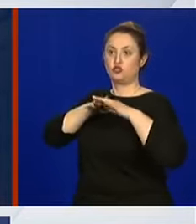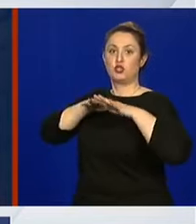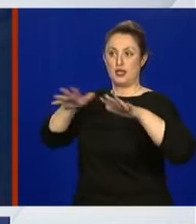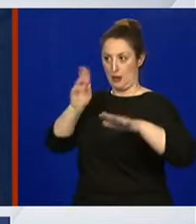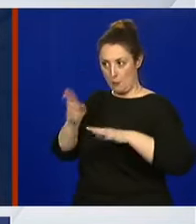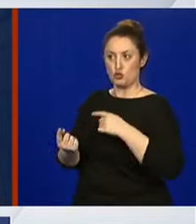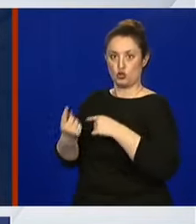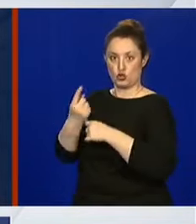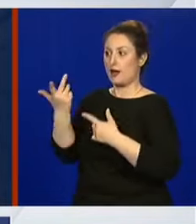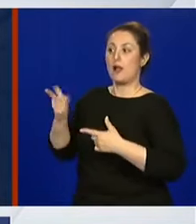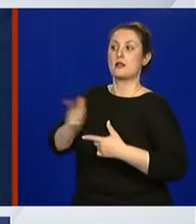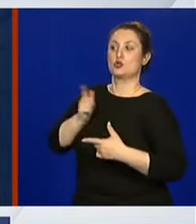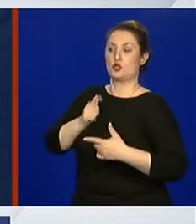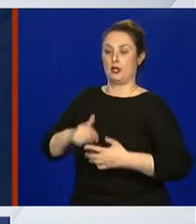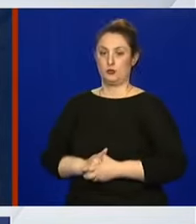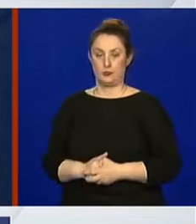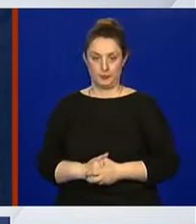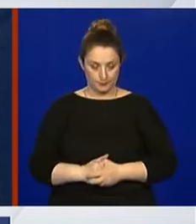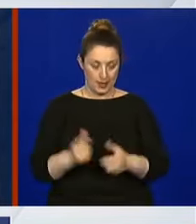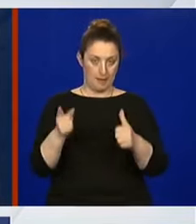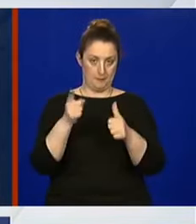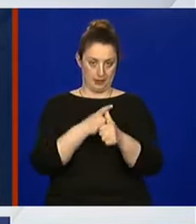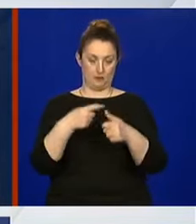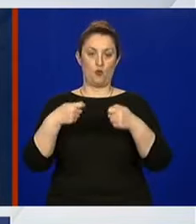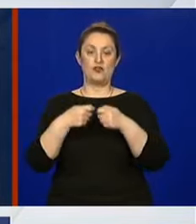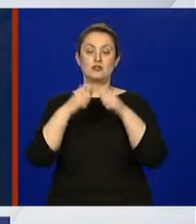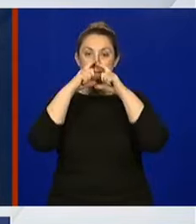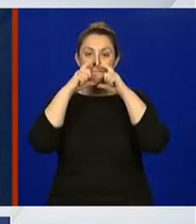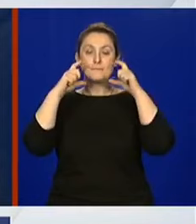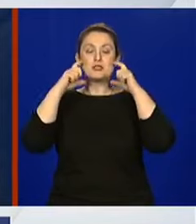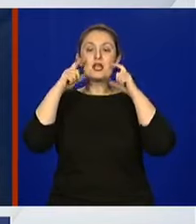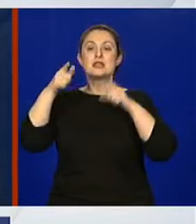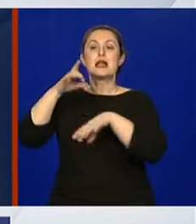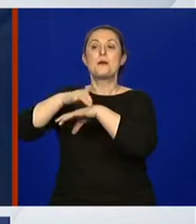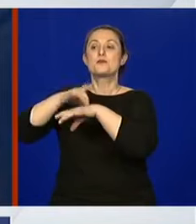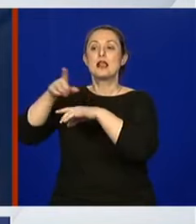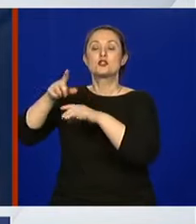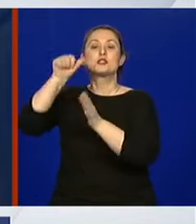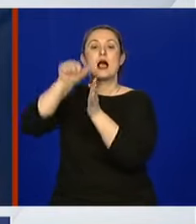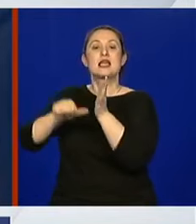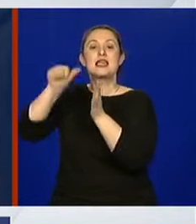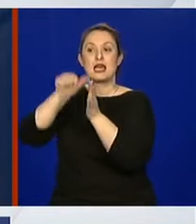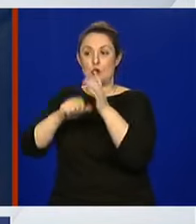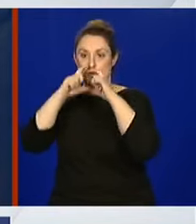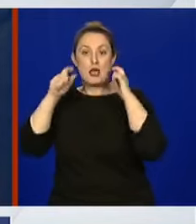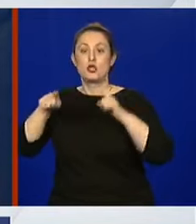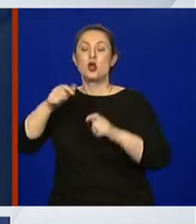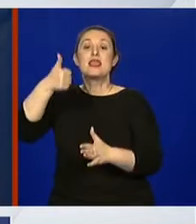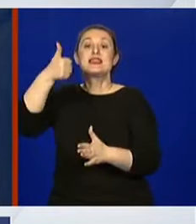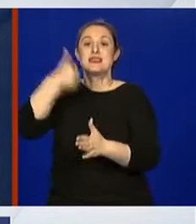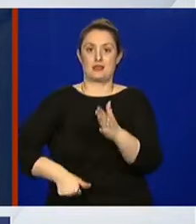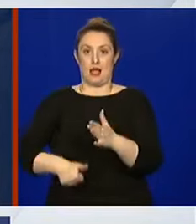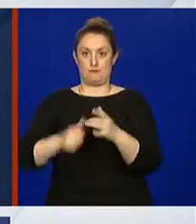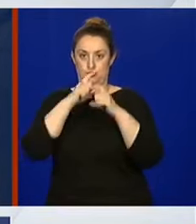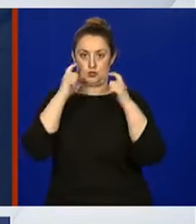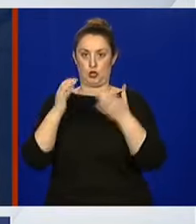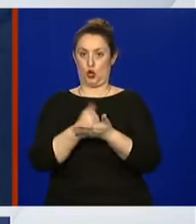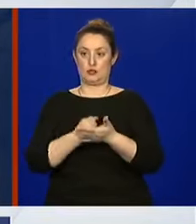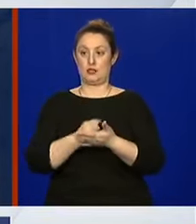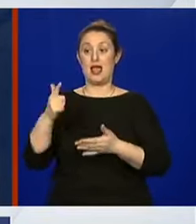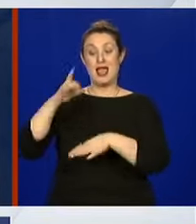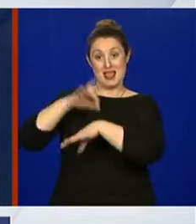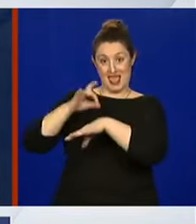Prvo što se liče, maske. Kirurške maske su za jednokratnu upotrebu i kirurzi mijenjaju maske nakon dva sata.